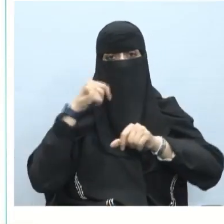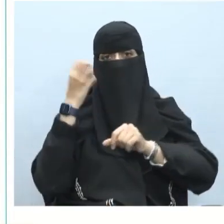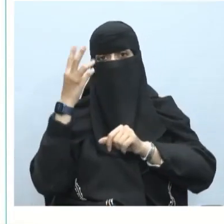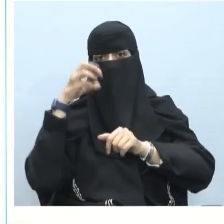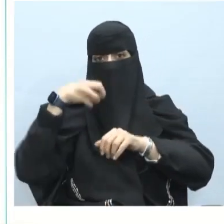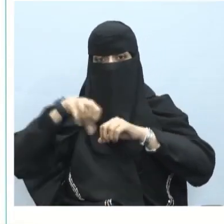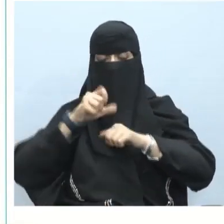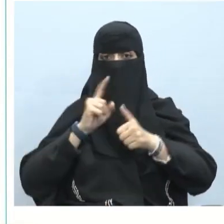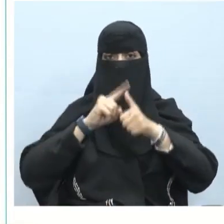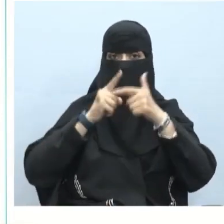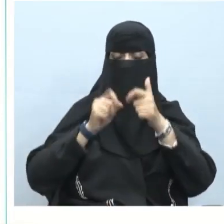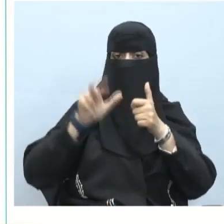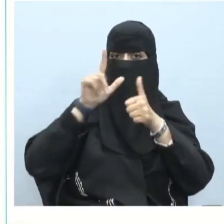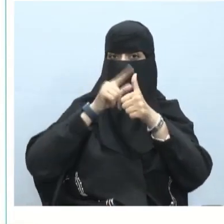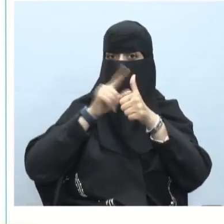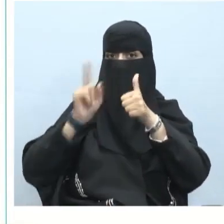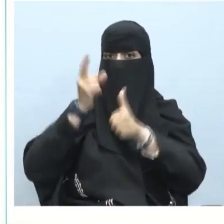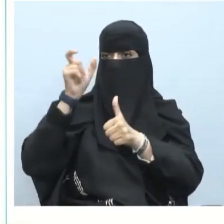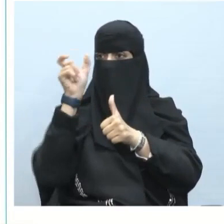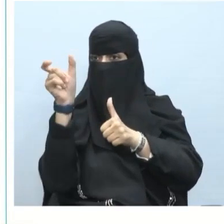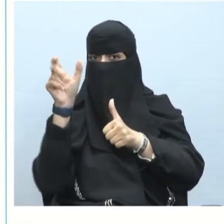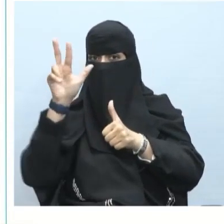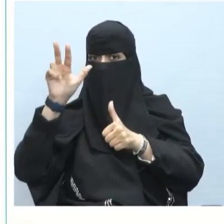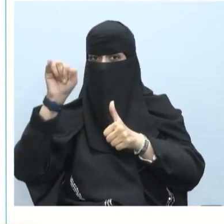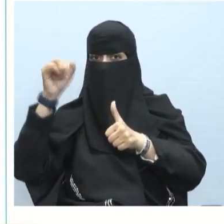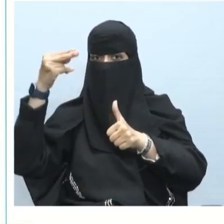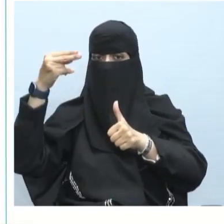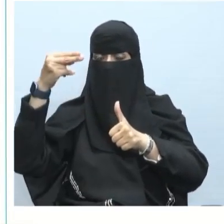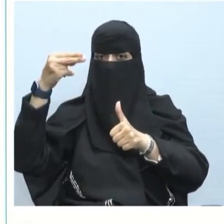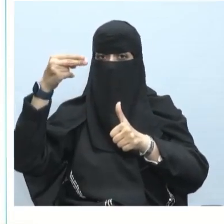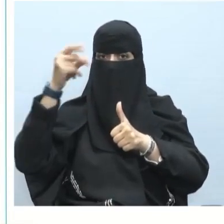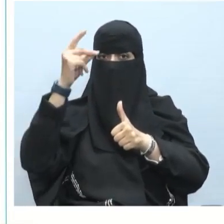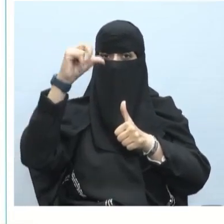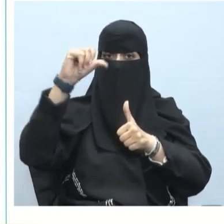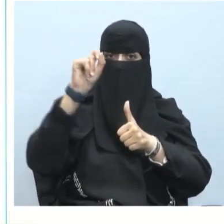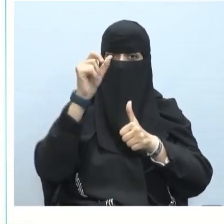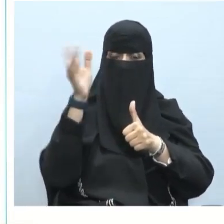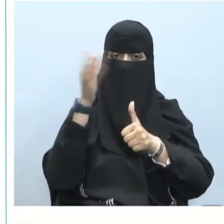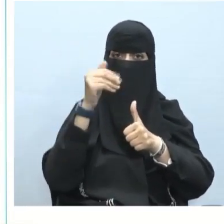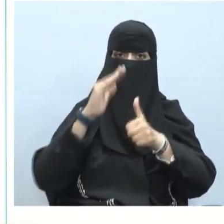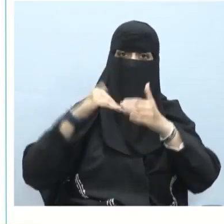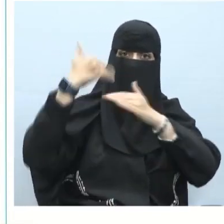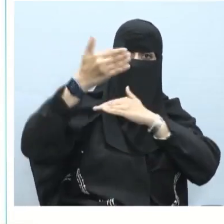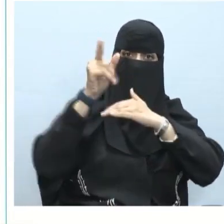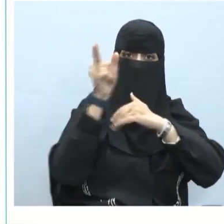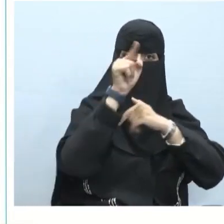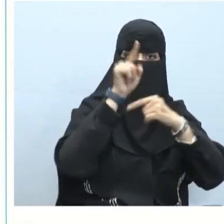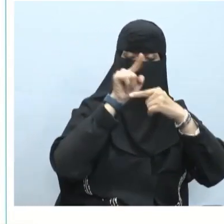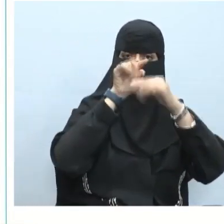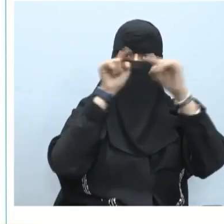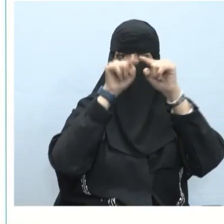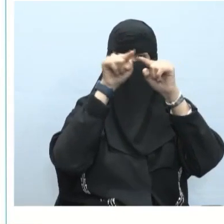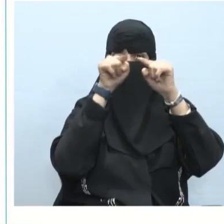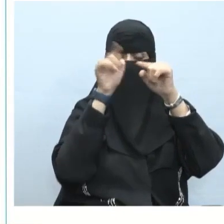وهو المعطوف عليه وهو الجزء الأول وكذلك حرف العطف الذي تم اختياره وما بعد حرف